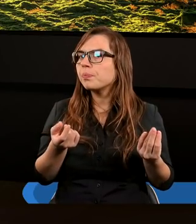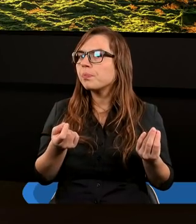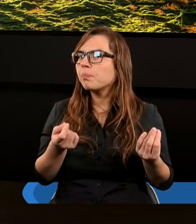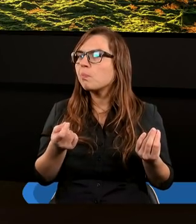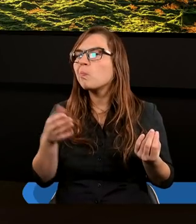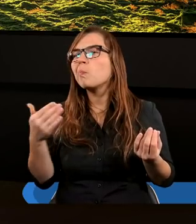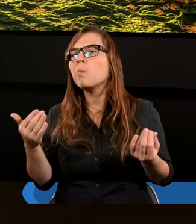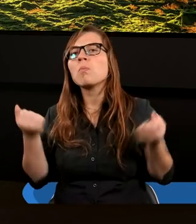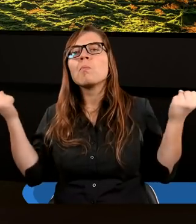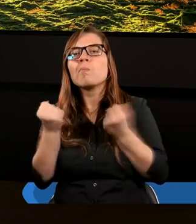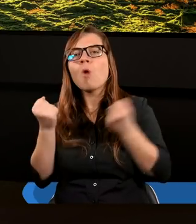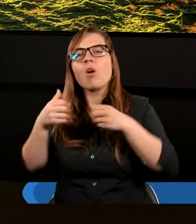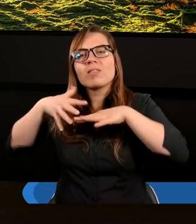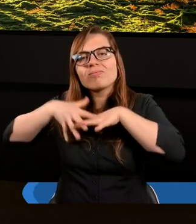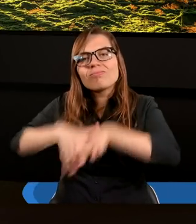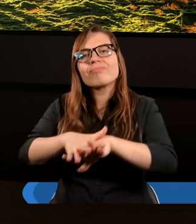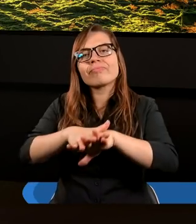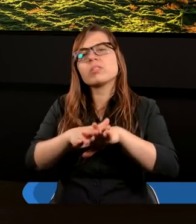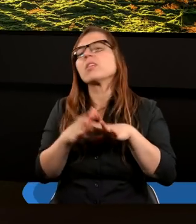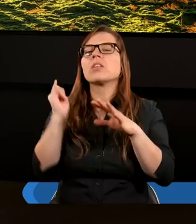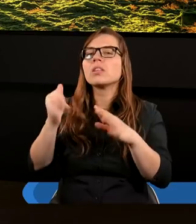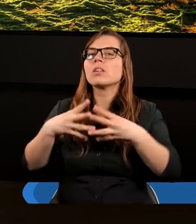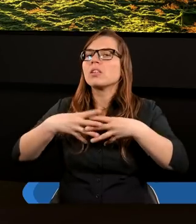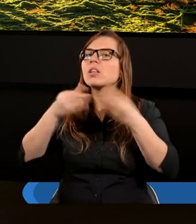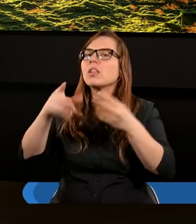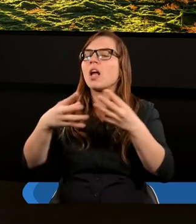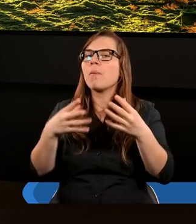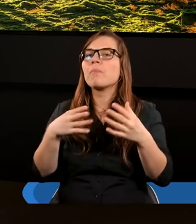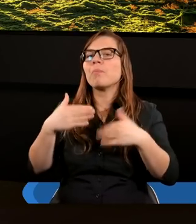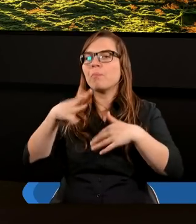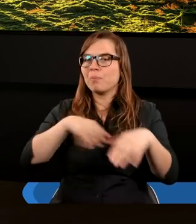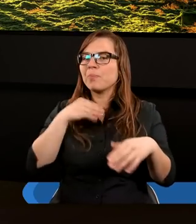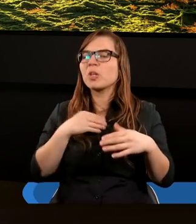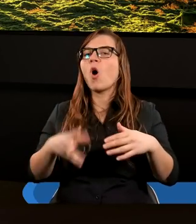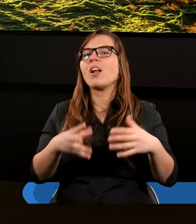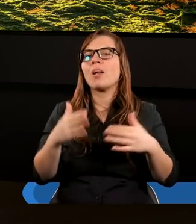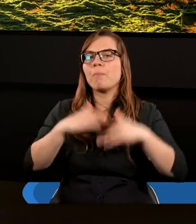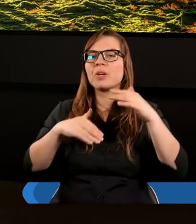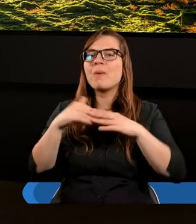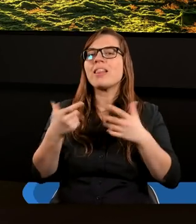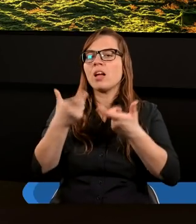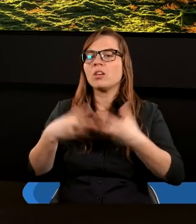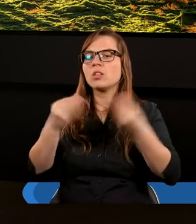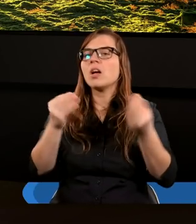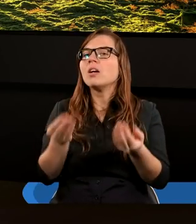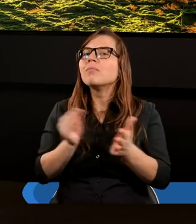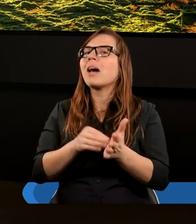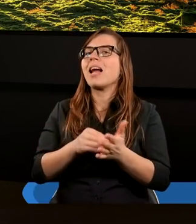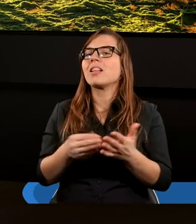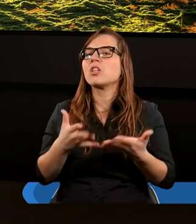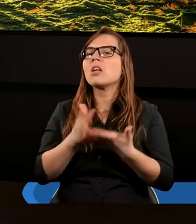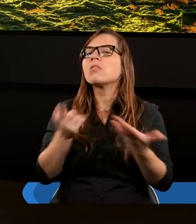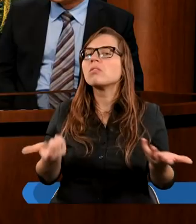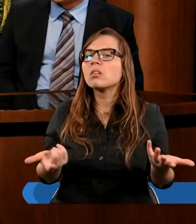być mocno spojeni i rosnąć w ten przybytek święty, praktyczne rady. Uśmiech,